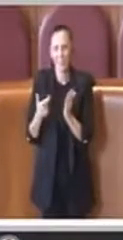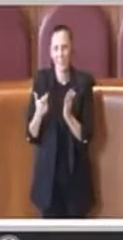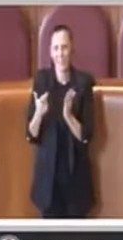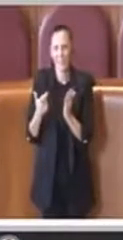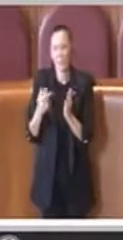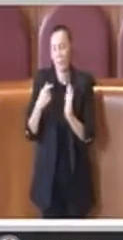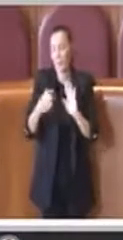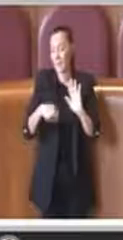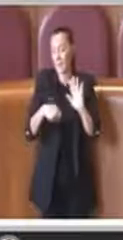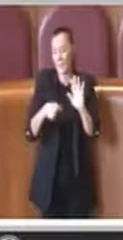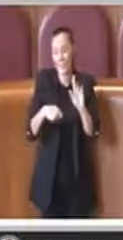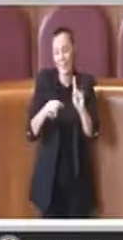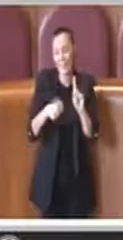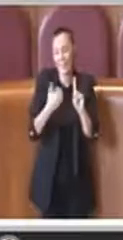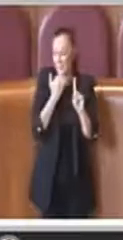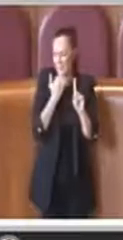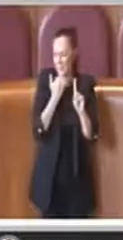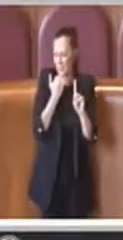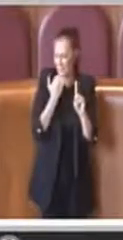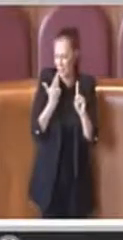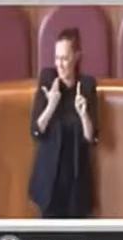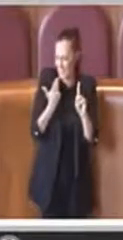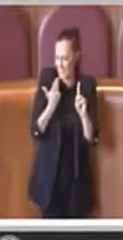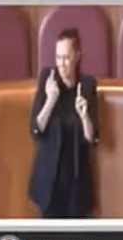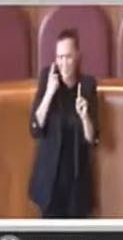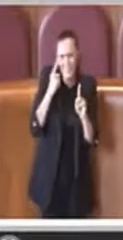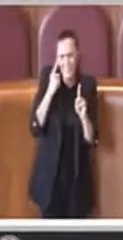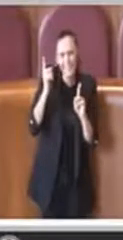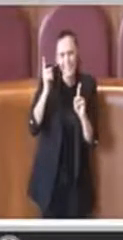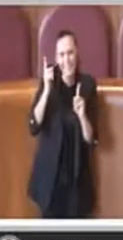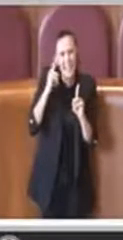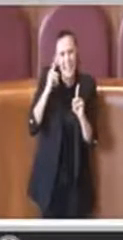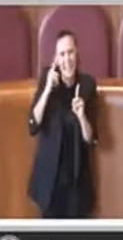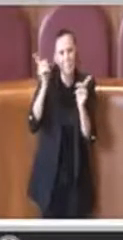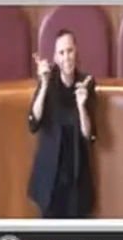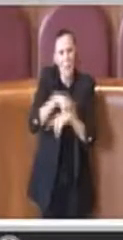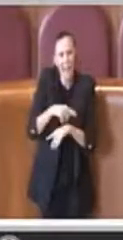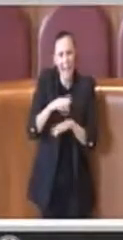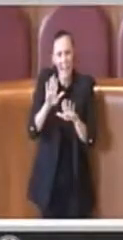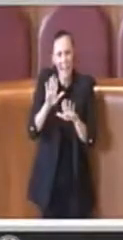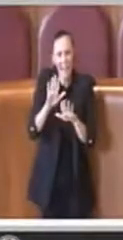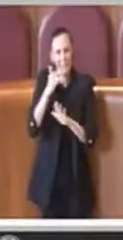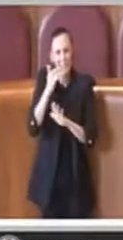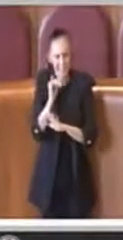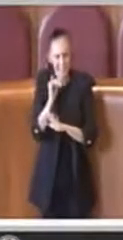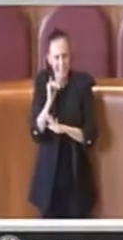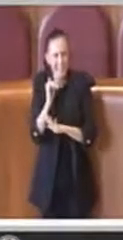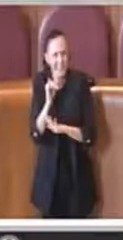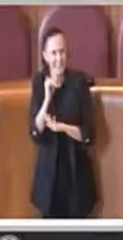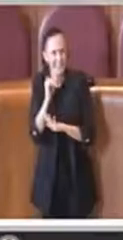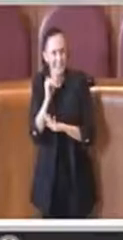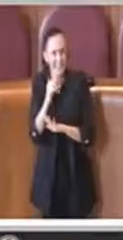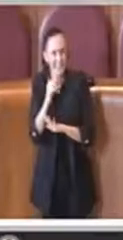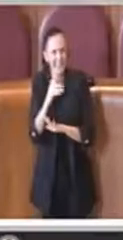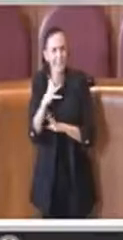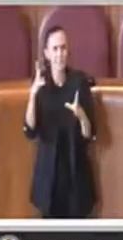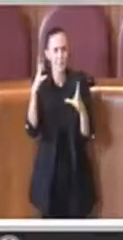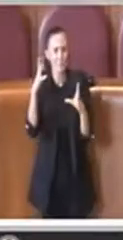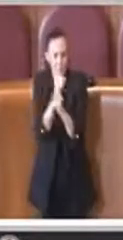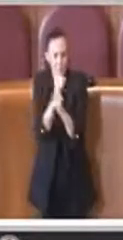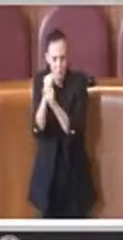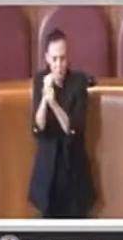Mi scusi, un ritorno che non... Sì, c'è un microfono acceso, ora li disattivo tutti, compreso il suo, poi dopo lo dovrà